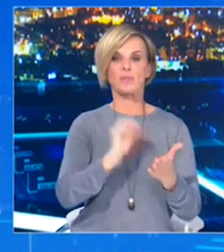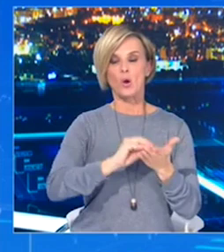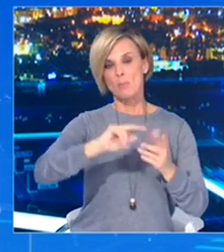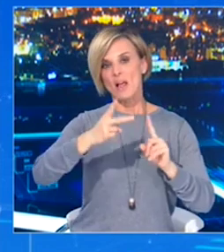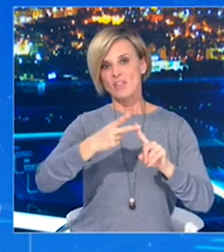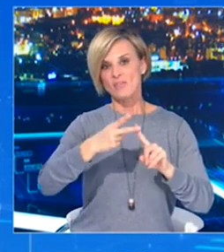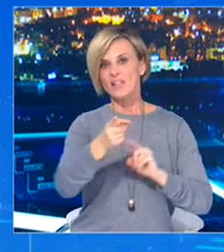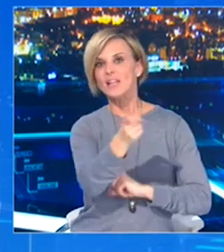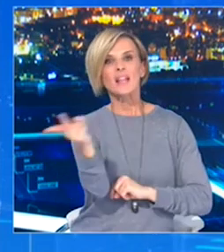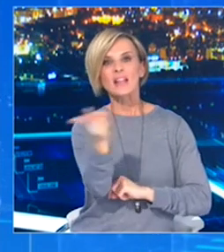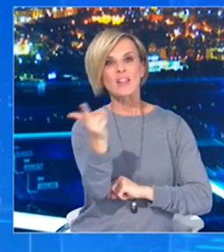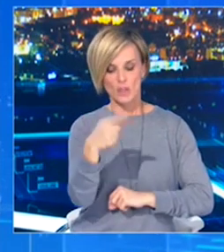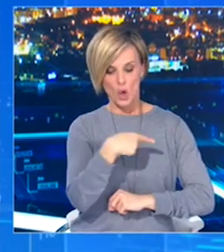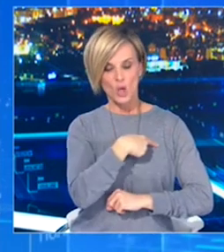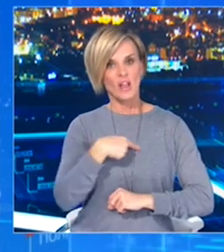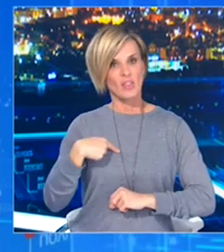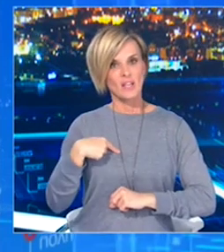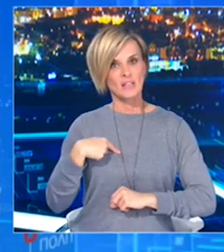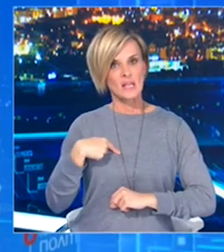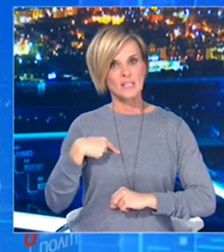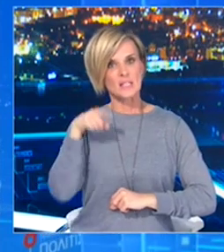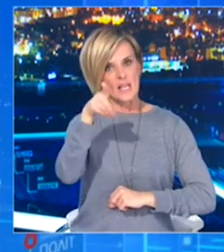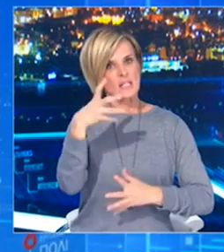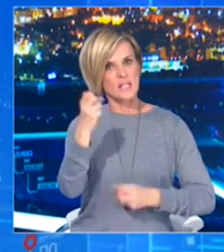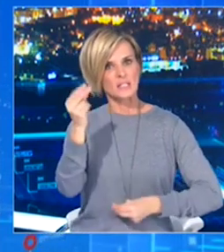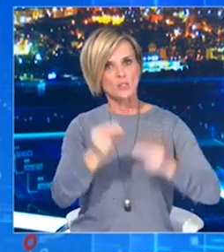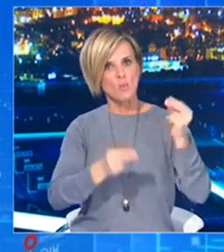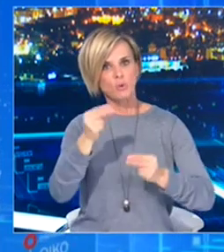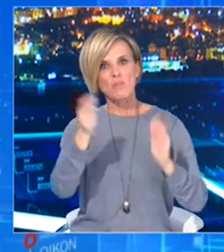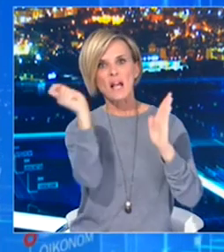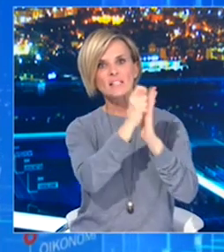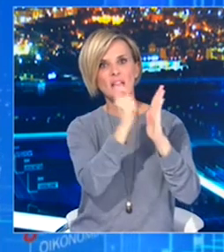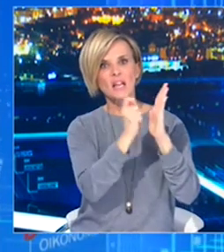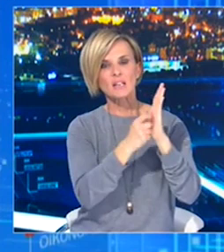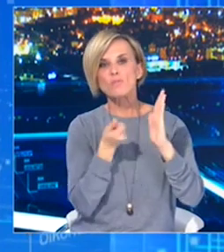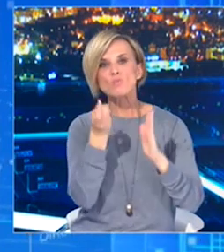ως μέλη της Επιτροπής έχετε και εσείς πρόβλημα με τις καταγραφές των κρουσμάτων και το πλήθος των τεστ.